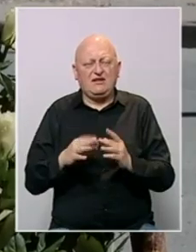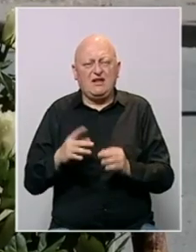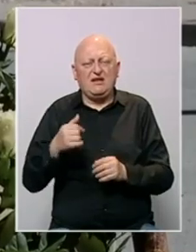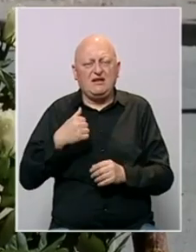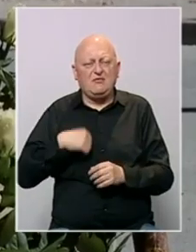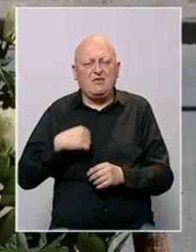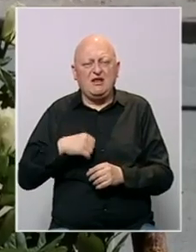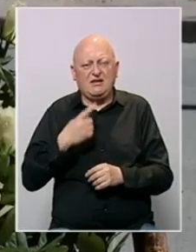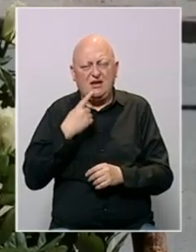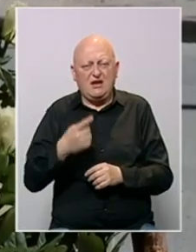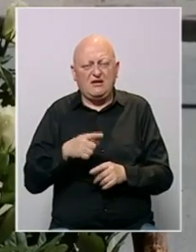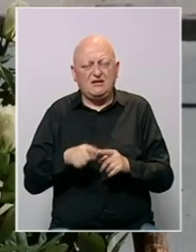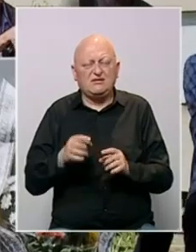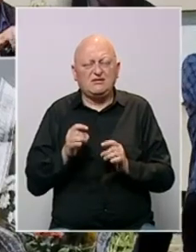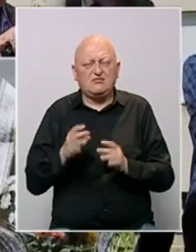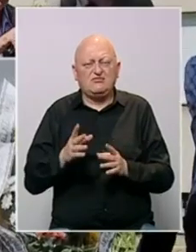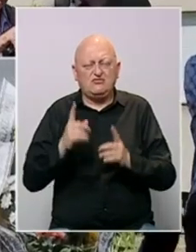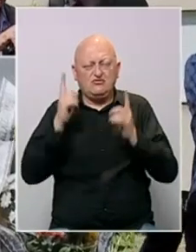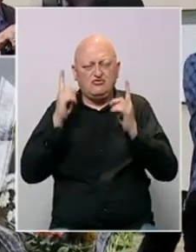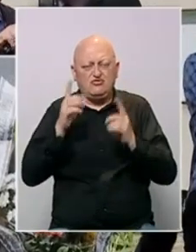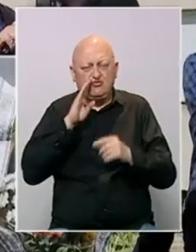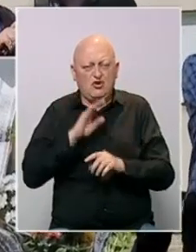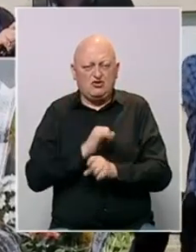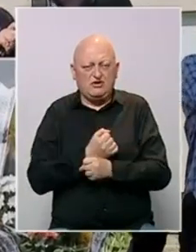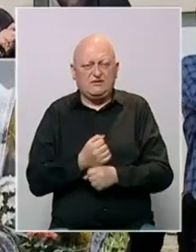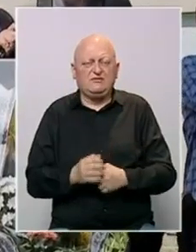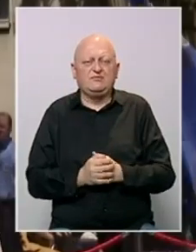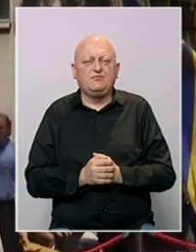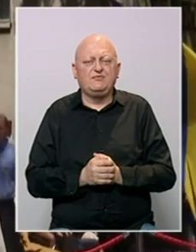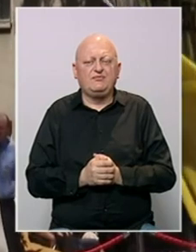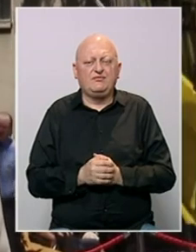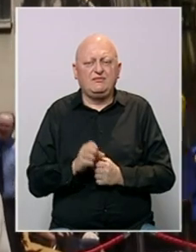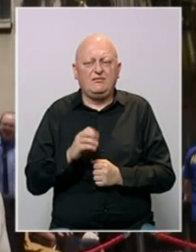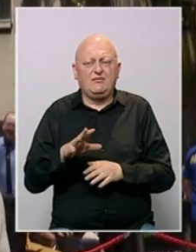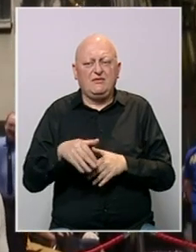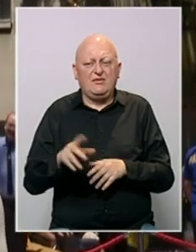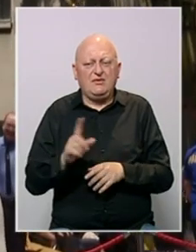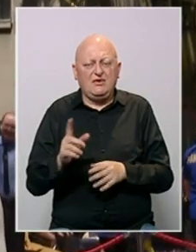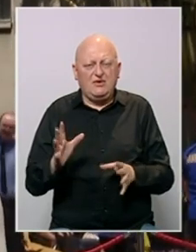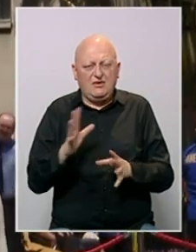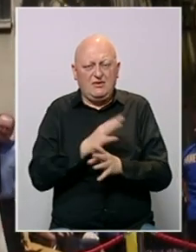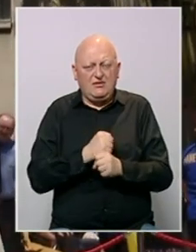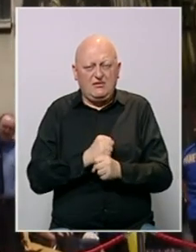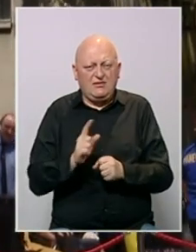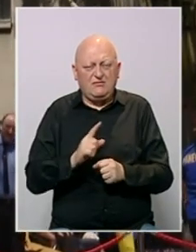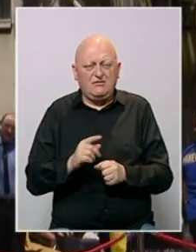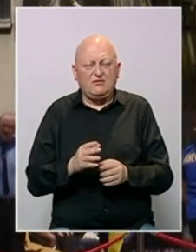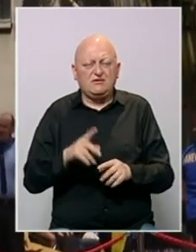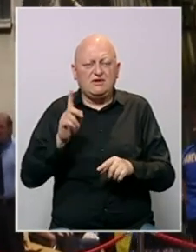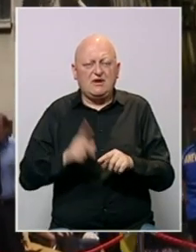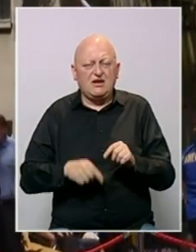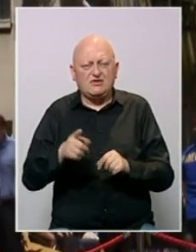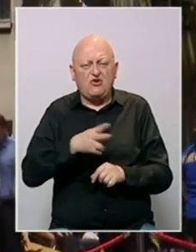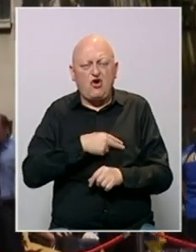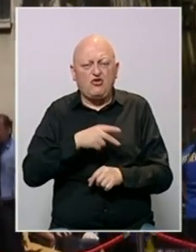Izbijeljene je također iste poruke pravo suđu u Bosni i Hercegovini. 15. maj se ne može završiti dok se ne procesiraju oni koji su